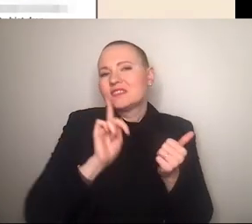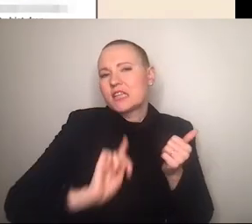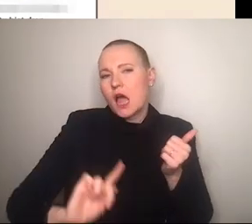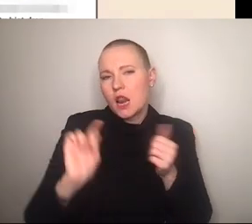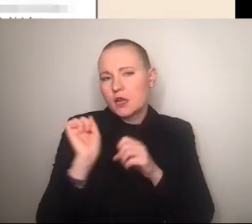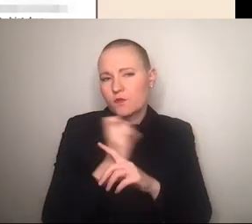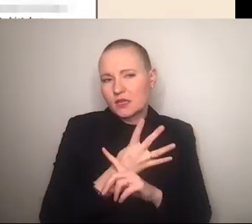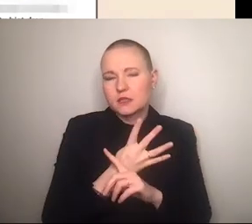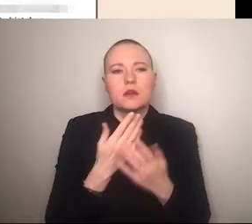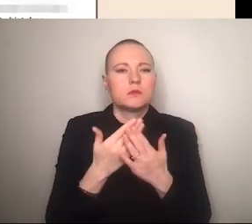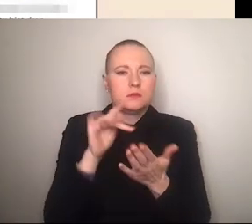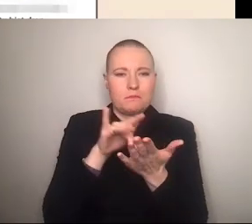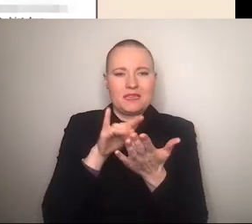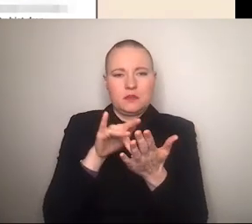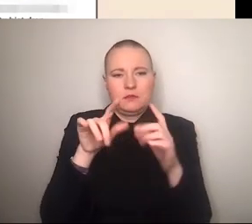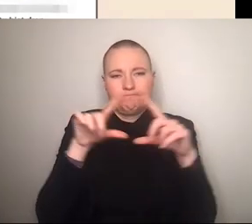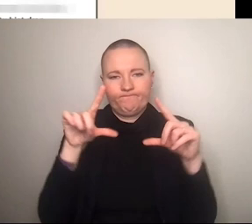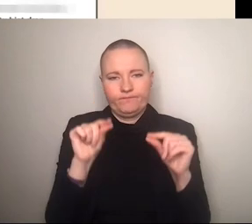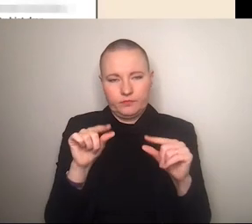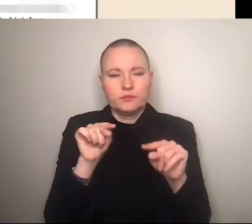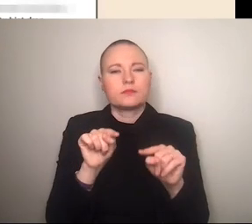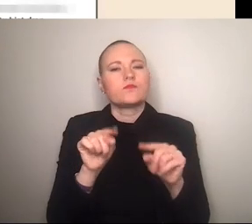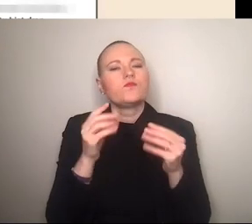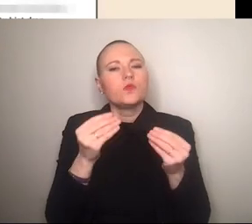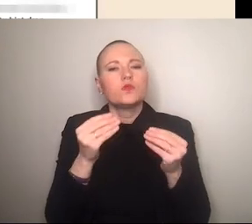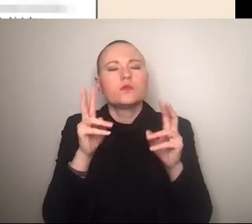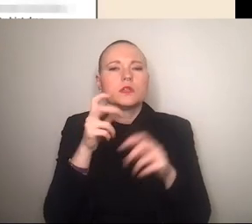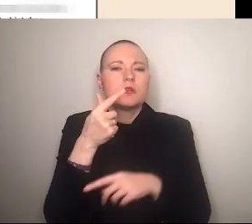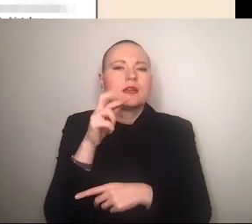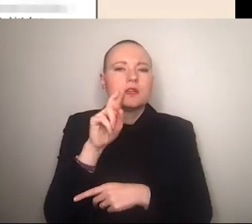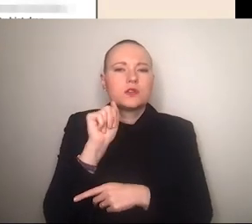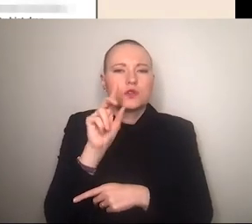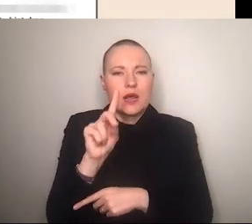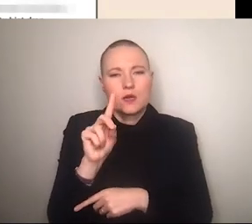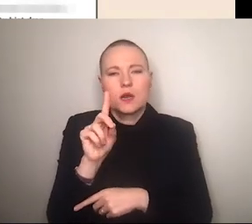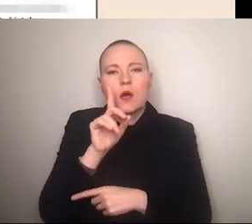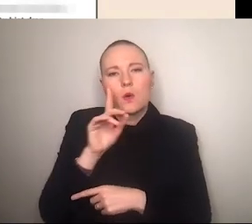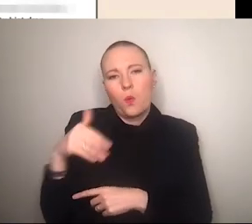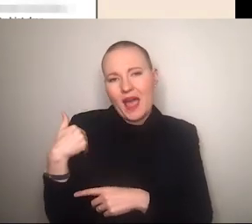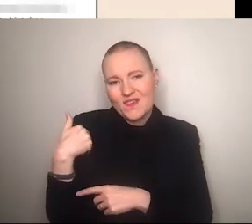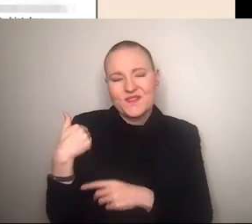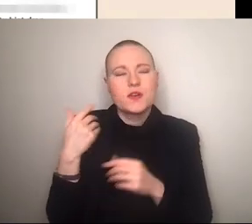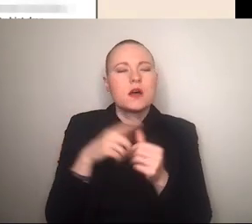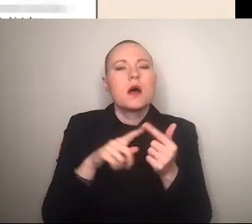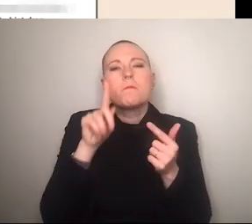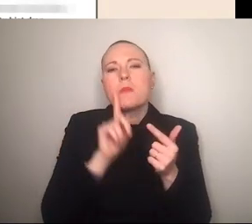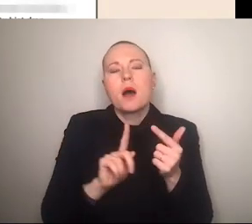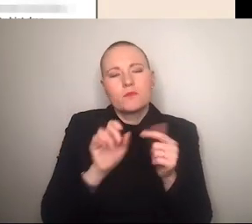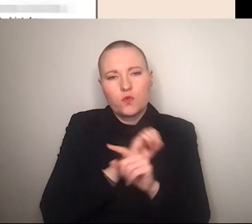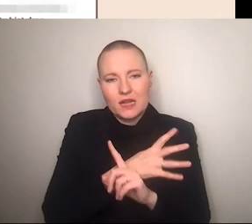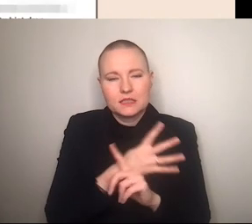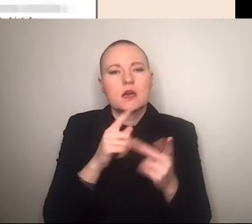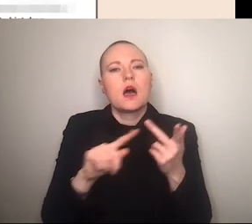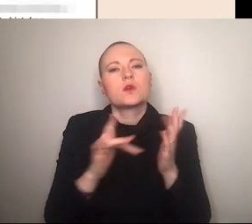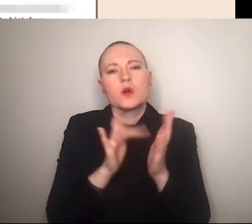wir hier so ein bild in der mitte dazu zählen unter anderem die so genannten schwertwifes die hatte ich vorhin schon mal genannt aber auch momfluencer christfluencer